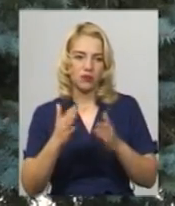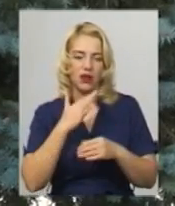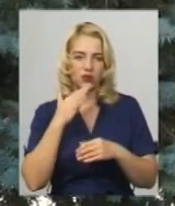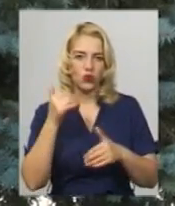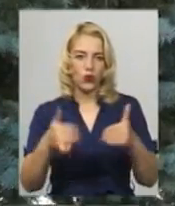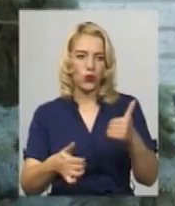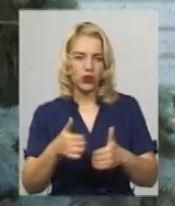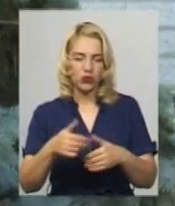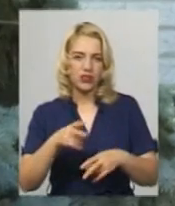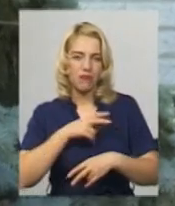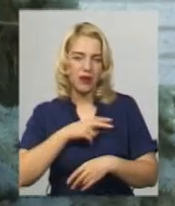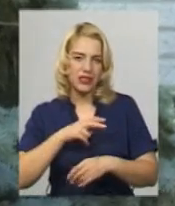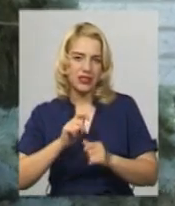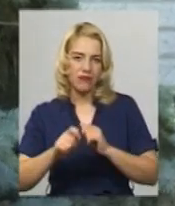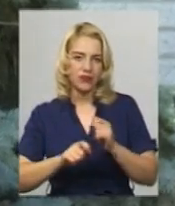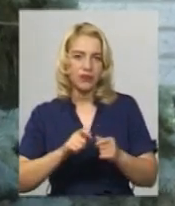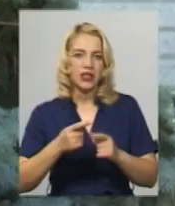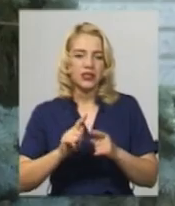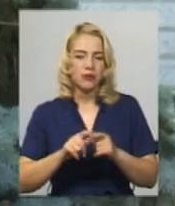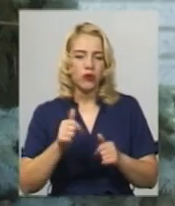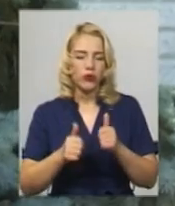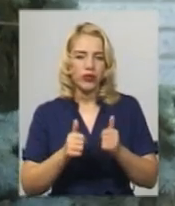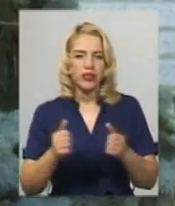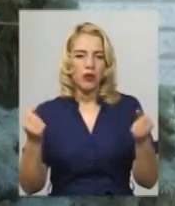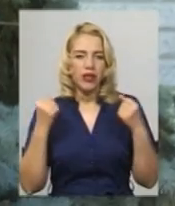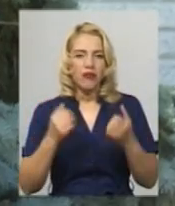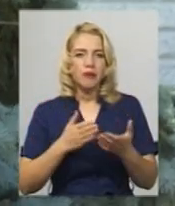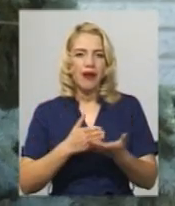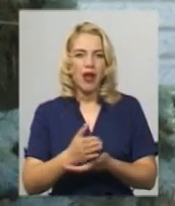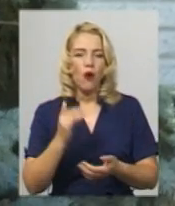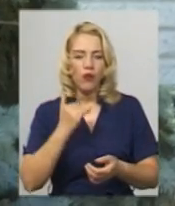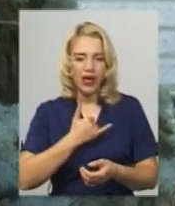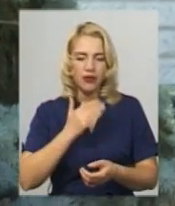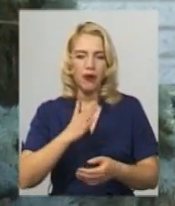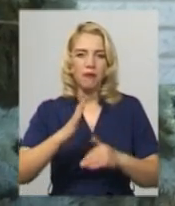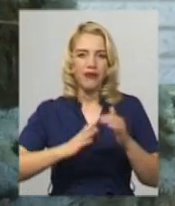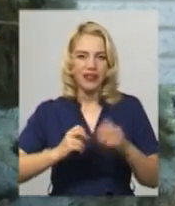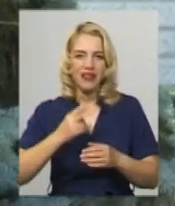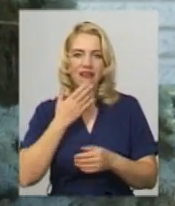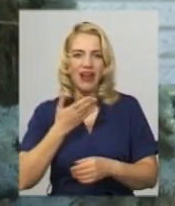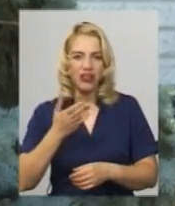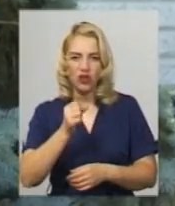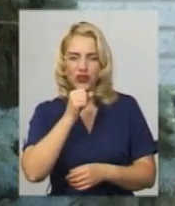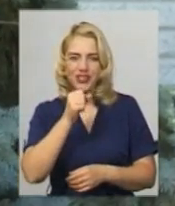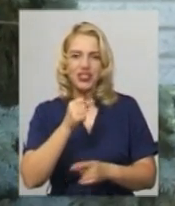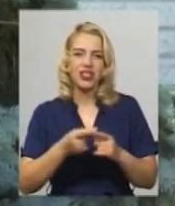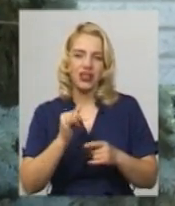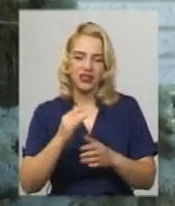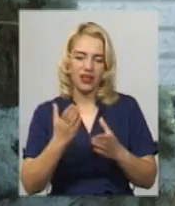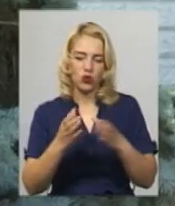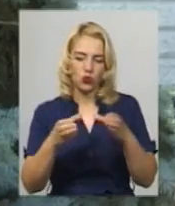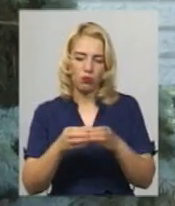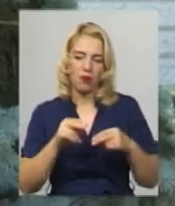конкурсів, образів. Це будуть конкурси здебільшого спортивного спрямування, у нас буде професійний ведучий під час турніру. Є група партнерів, які